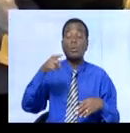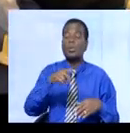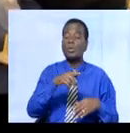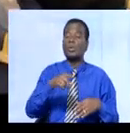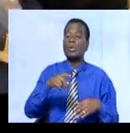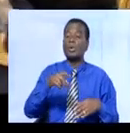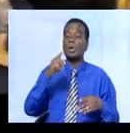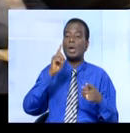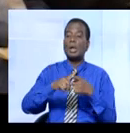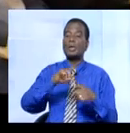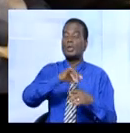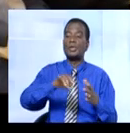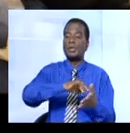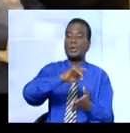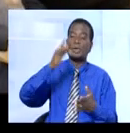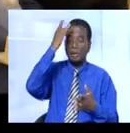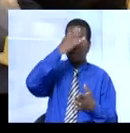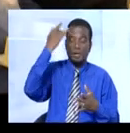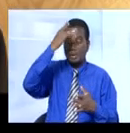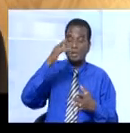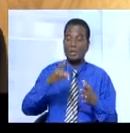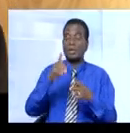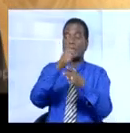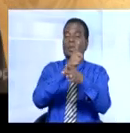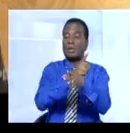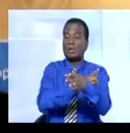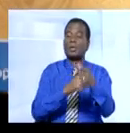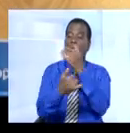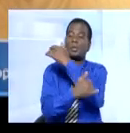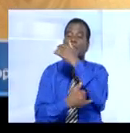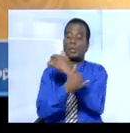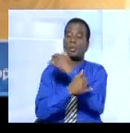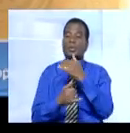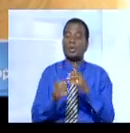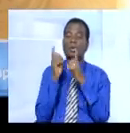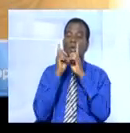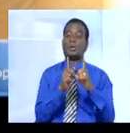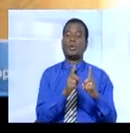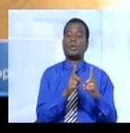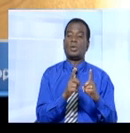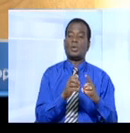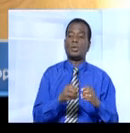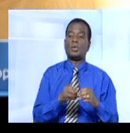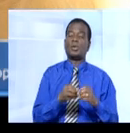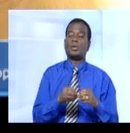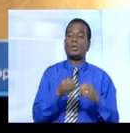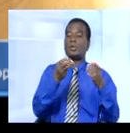Un jeu qui concerne essentiellement le développement du pays, c'est-à-dire disposer des données à jour pour une